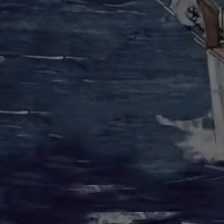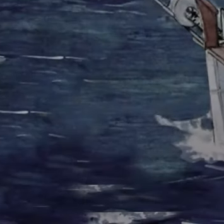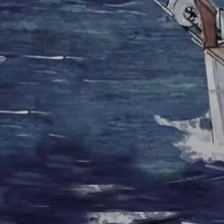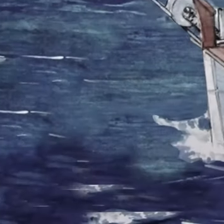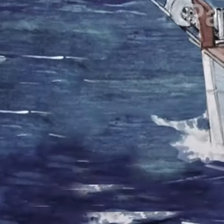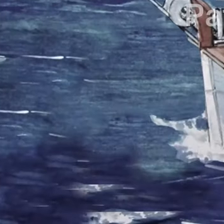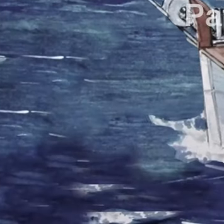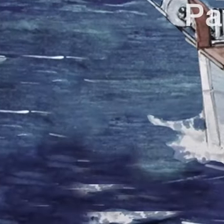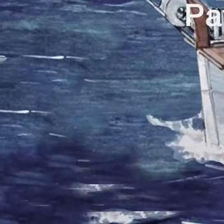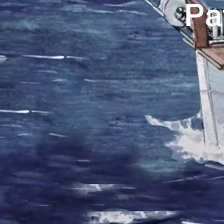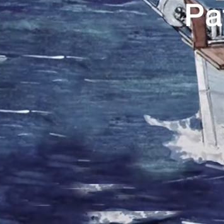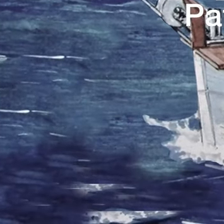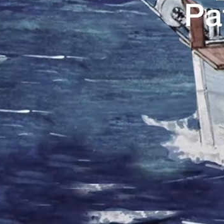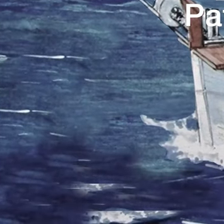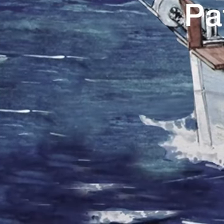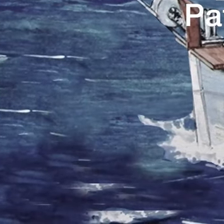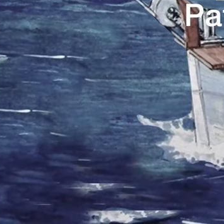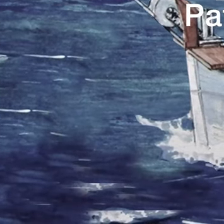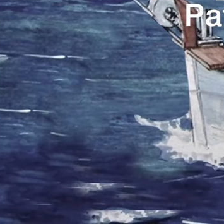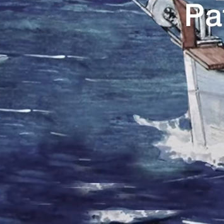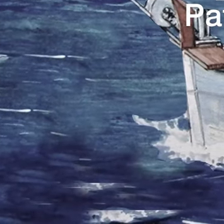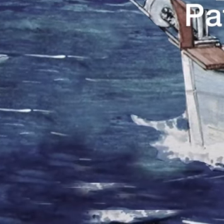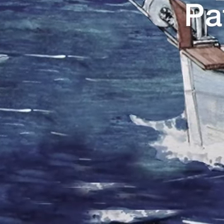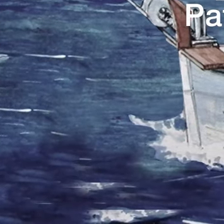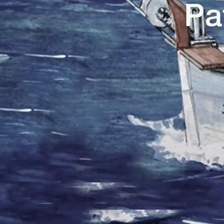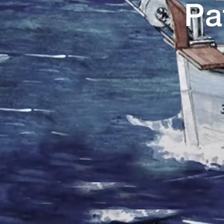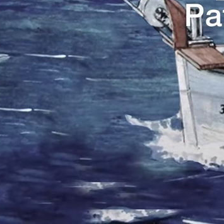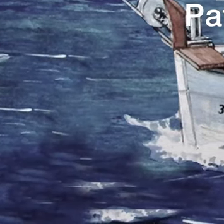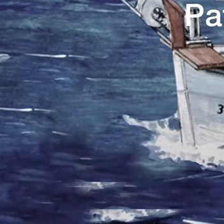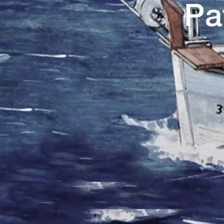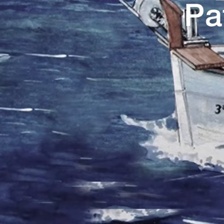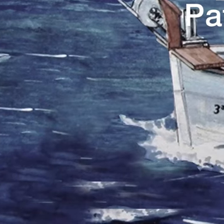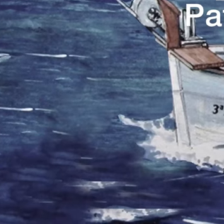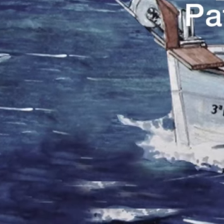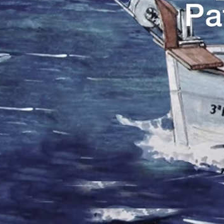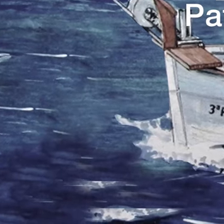Com'ha d'anar?